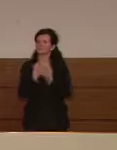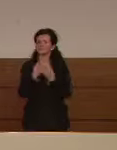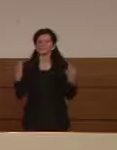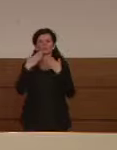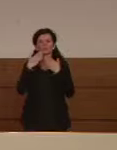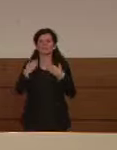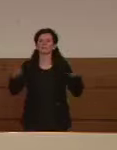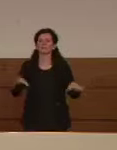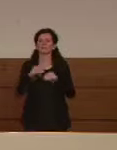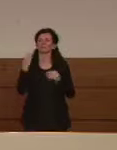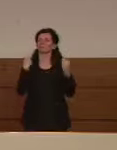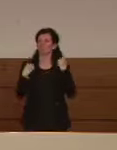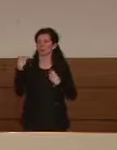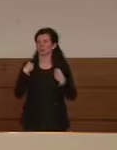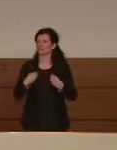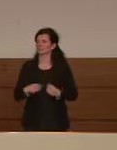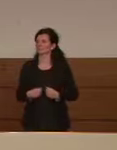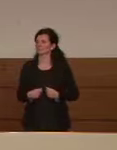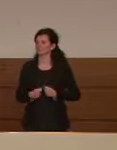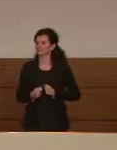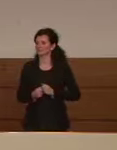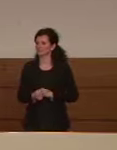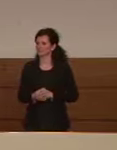grazie. Diamo un spazio alle vostre domande.